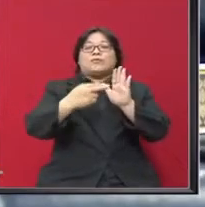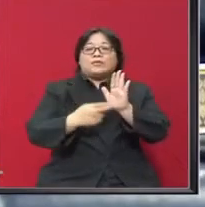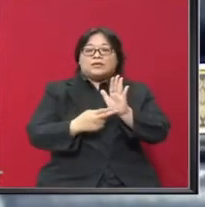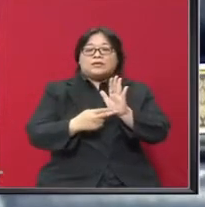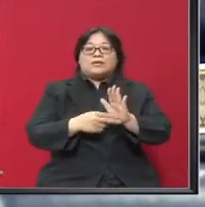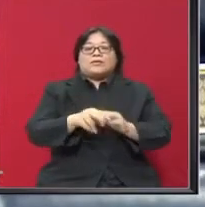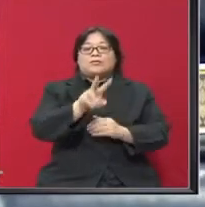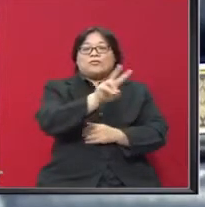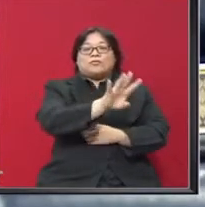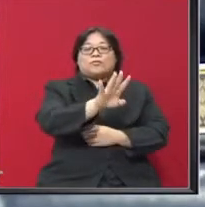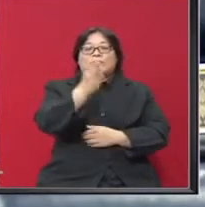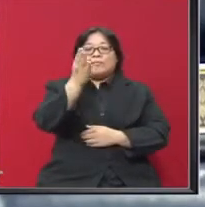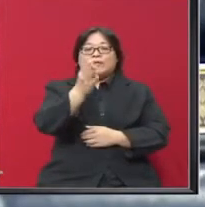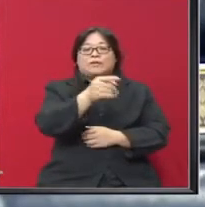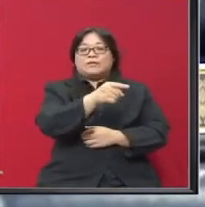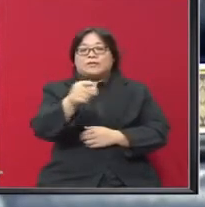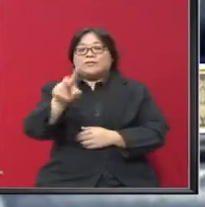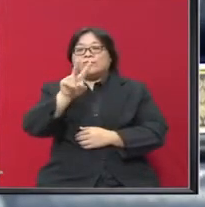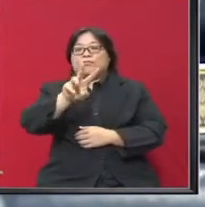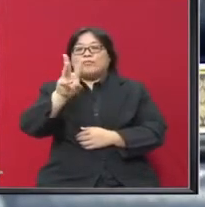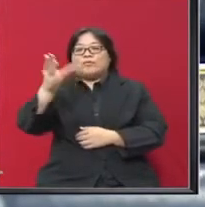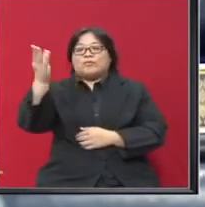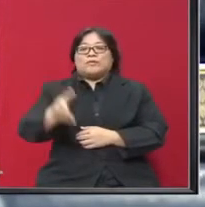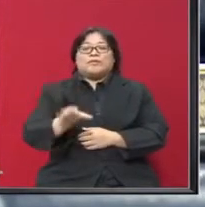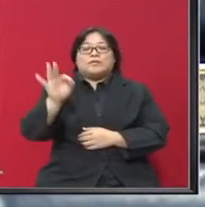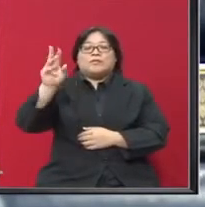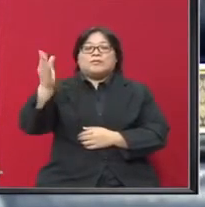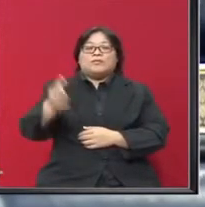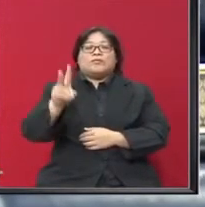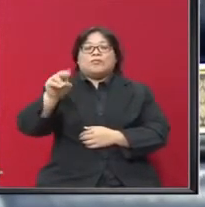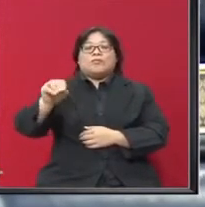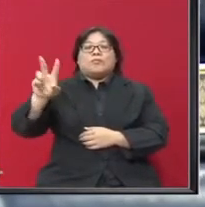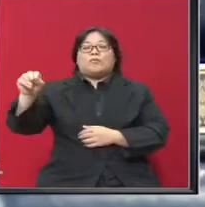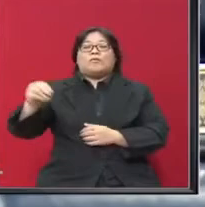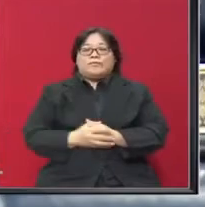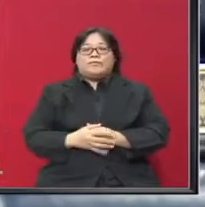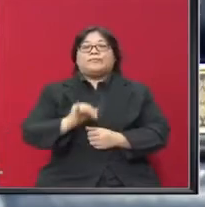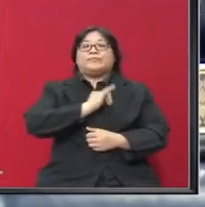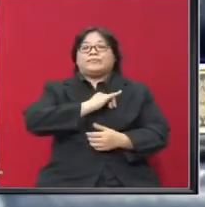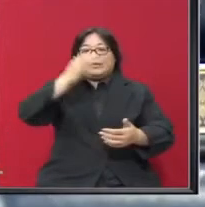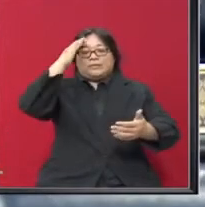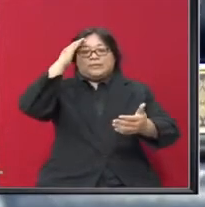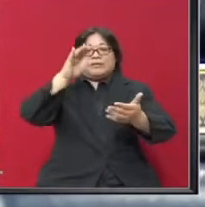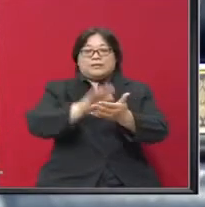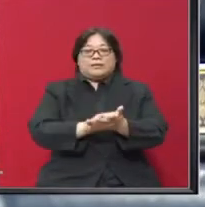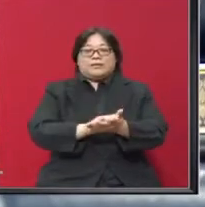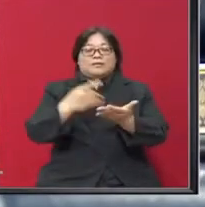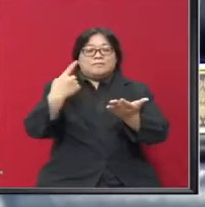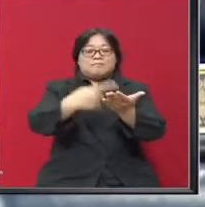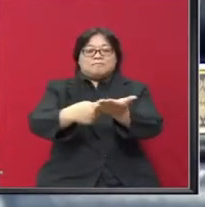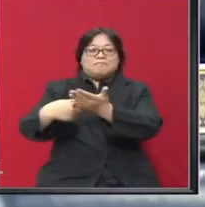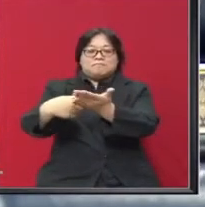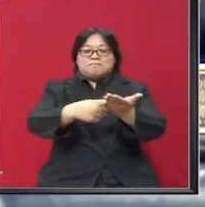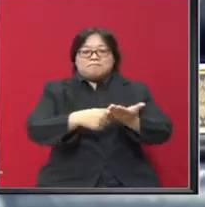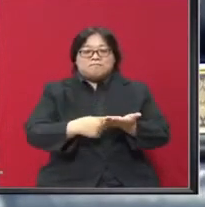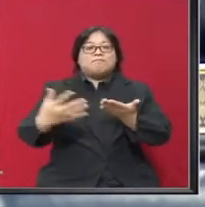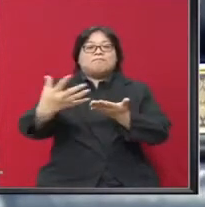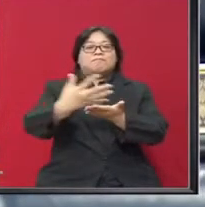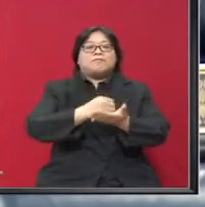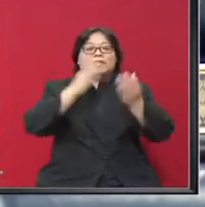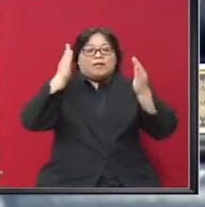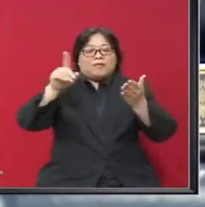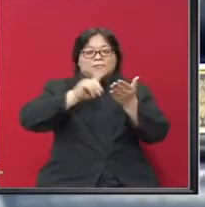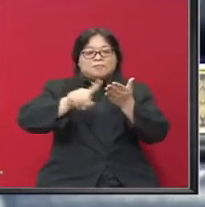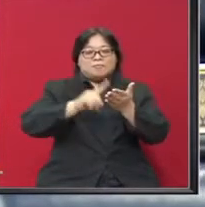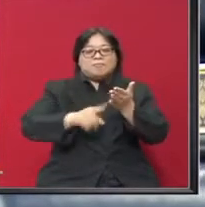Pada 24 hingga 26 September 2020 Saya percaya hasil perbincangan tersebut Akan kita